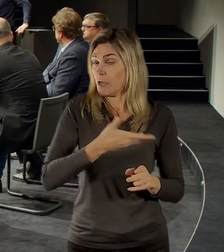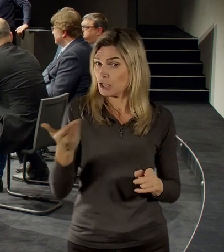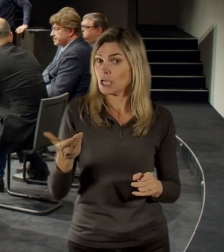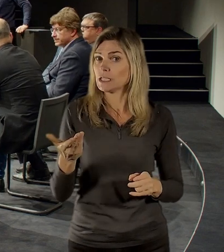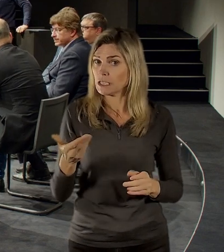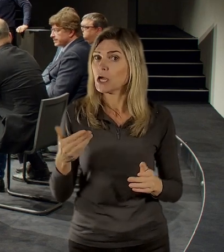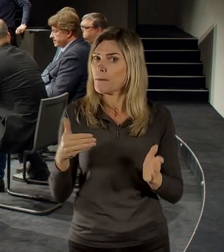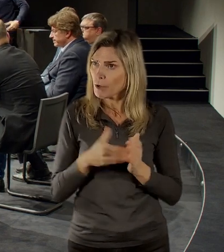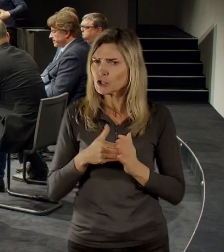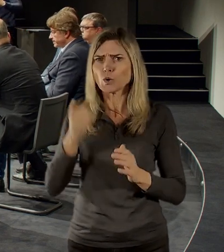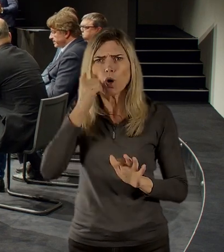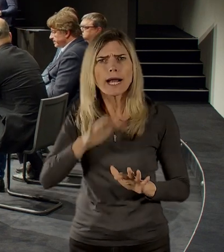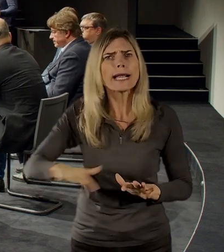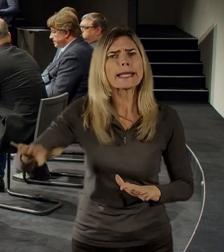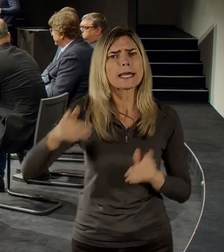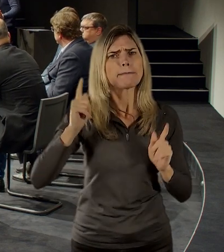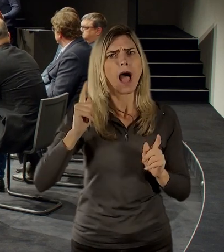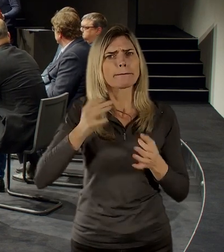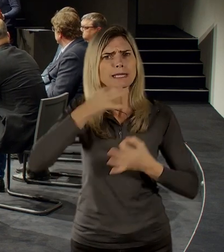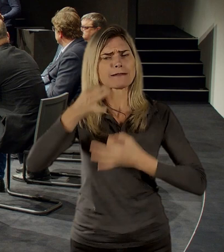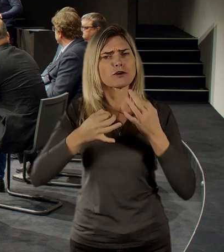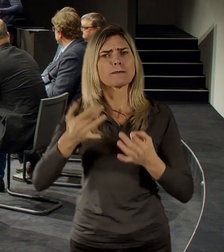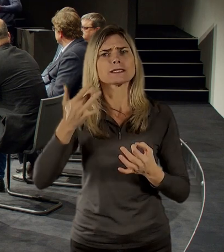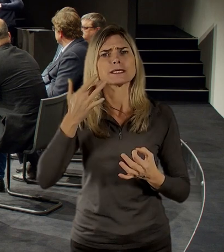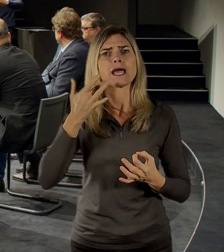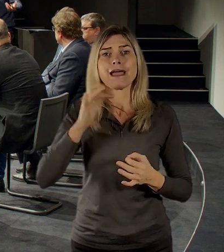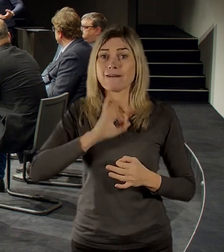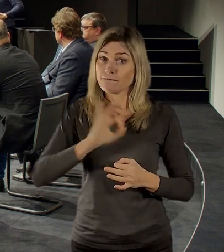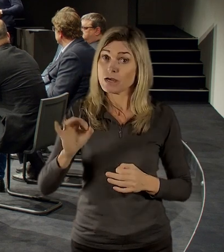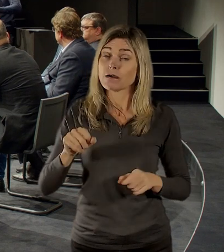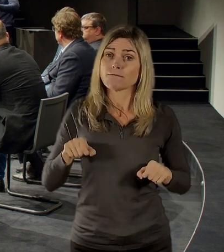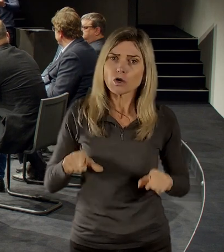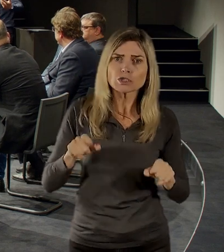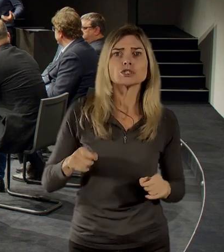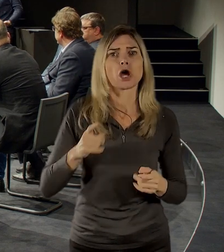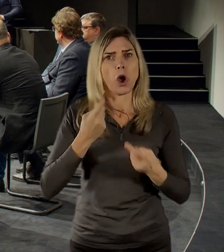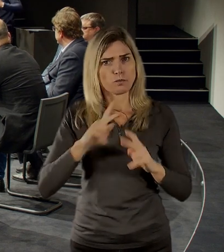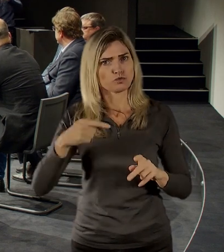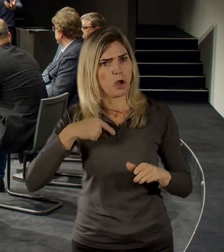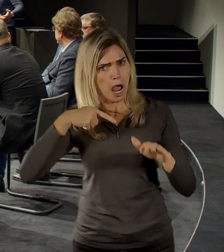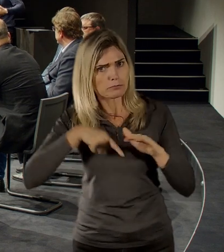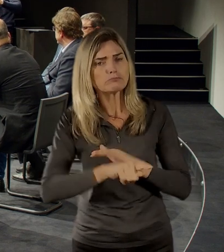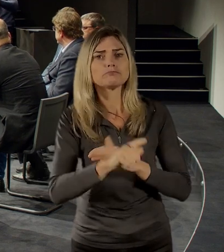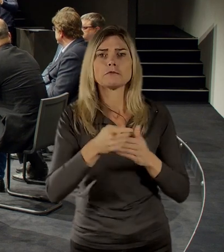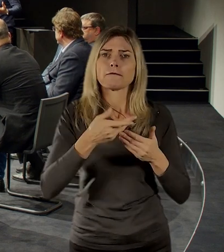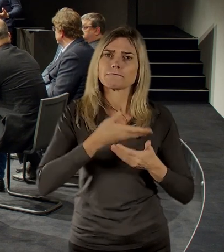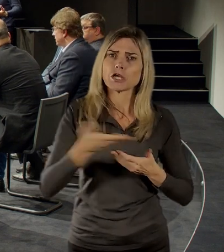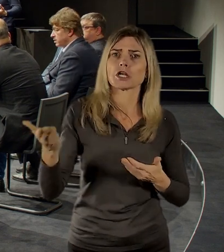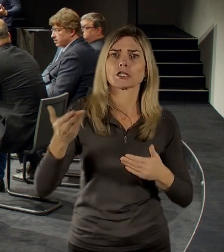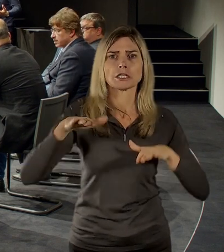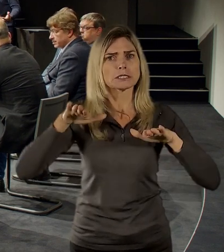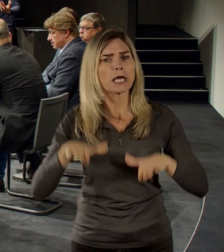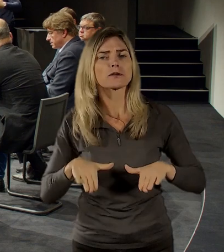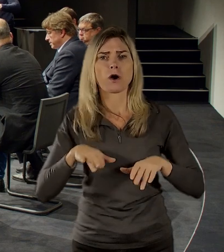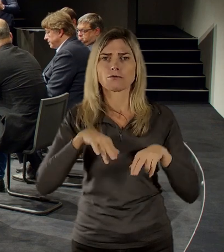všichni věděli. Tak zda ten prostor tomu bude přizpůsobený, abych já tam vcházel do veřejného prostoru, mohl si tam posadit, mohl si prohlédnout